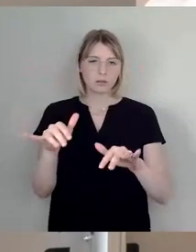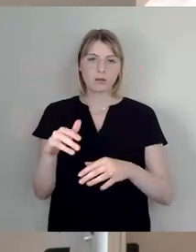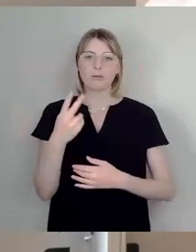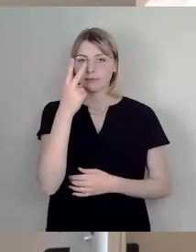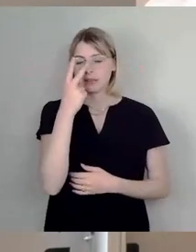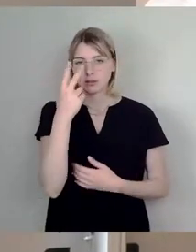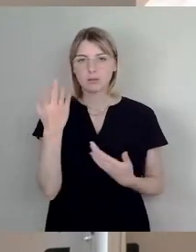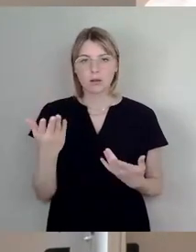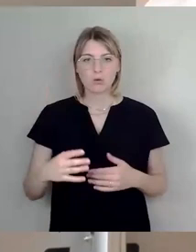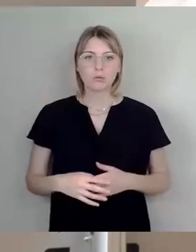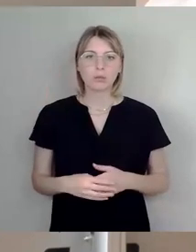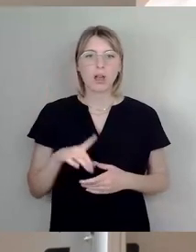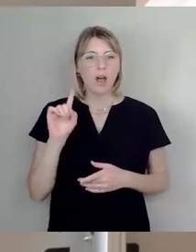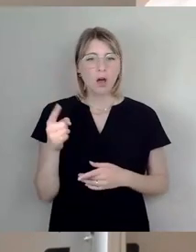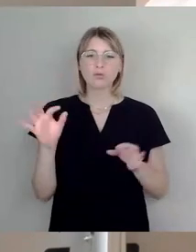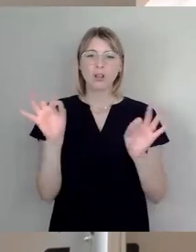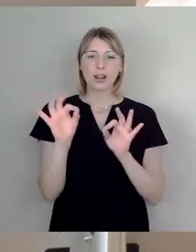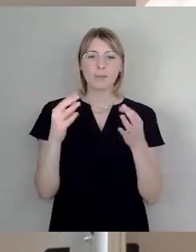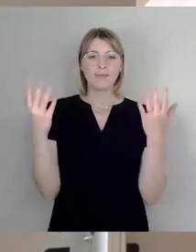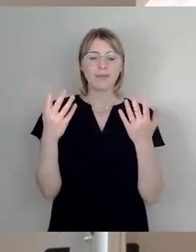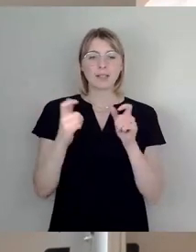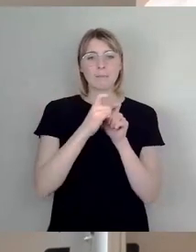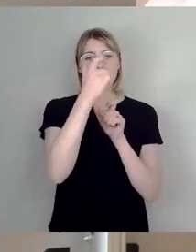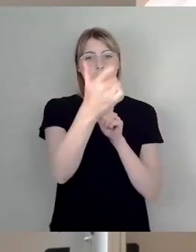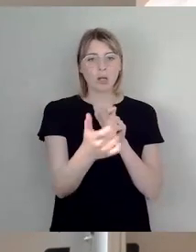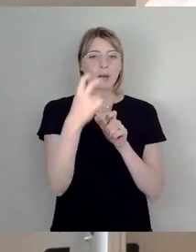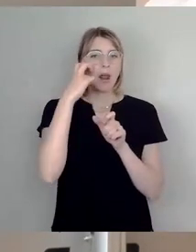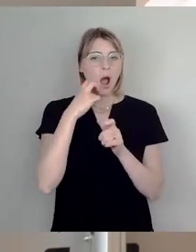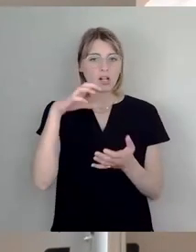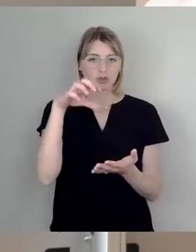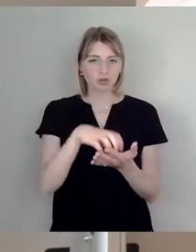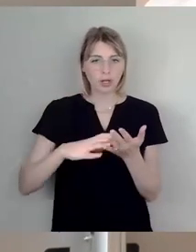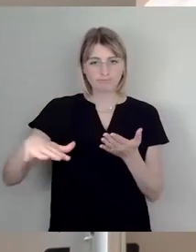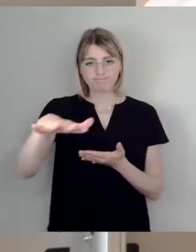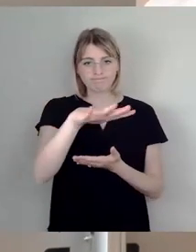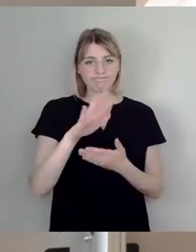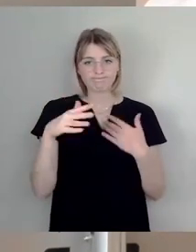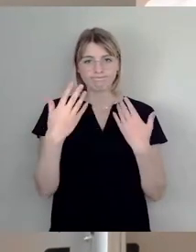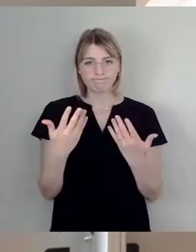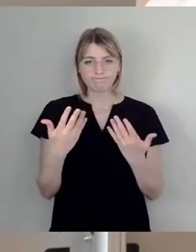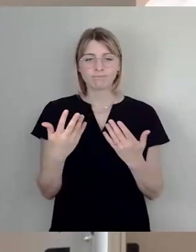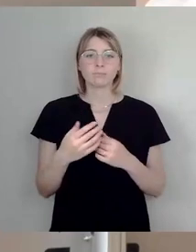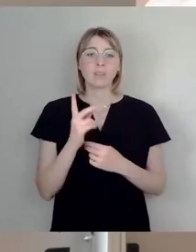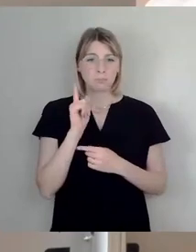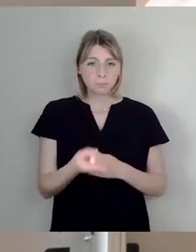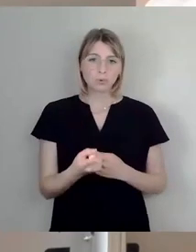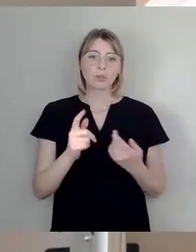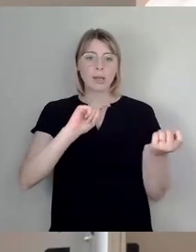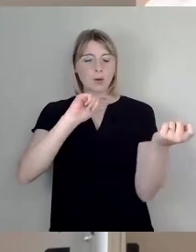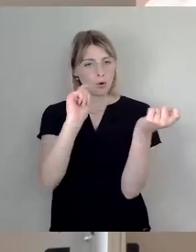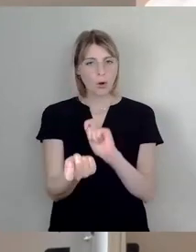Brücken im Altstadtbereich. Und hier muss endlich was geschehen. Damit wir hier